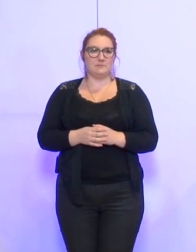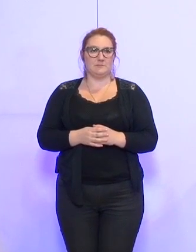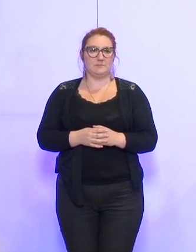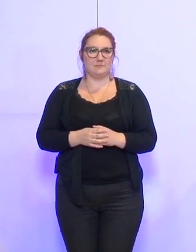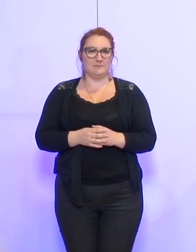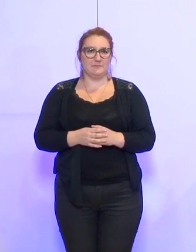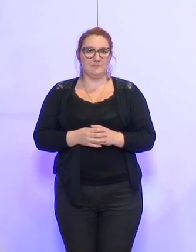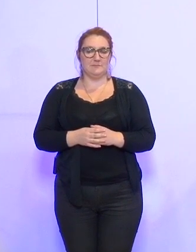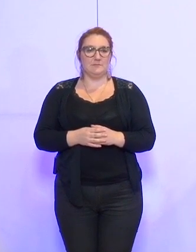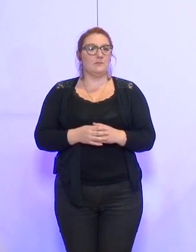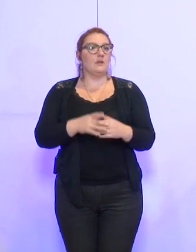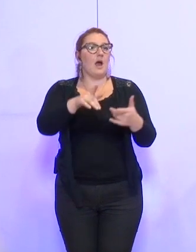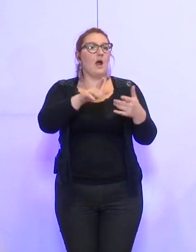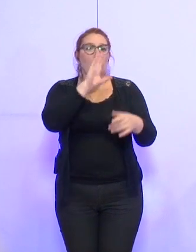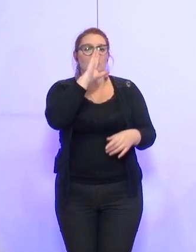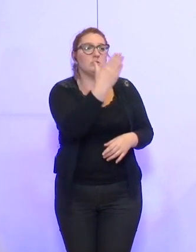Votre groupe a un changement de vote.